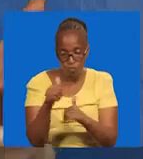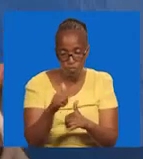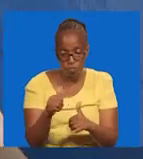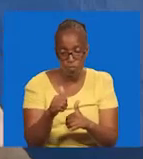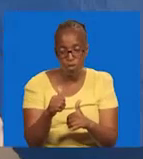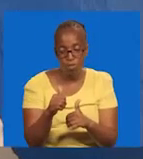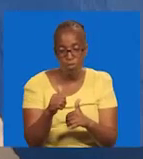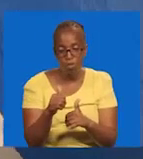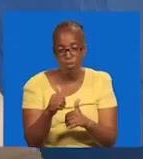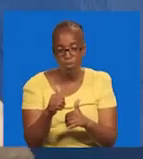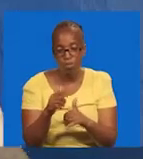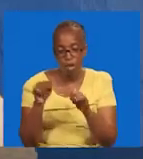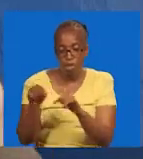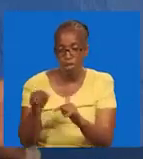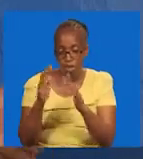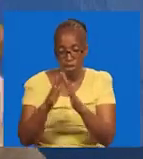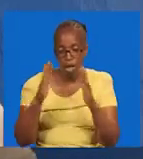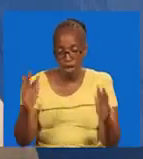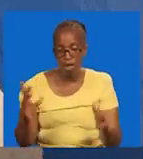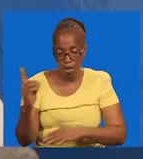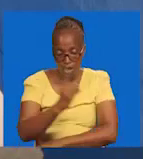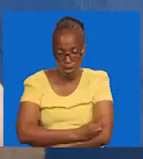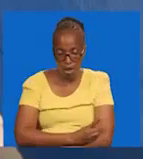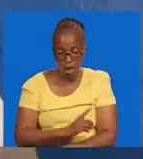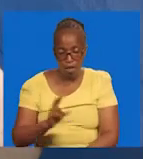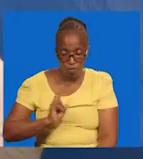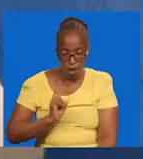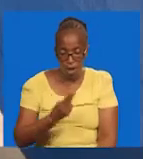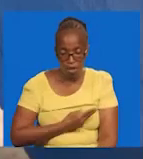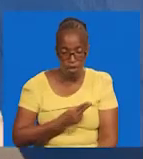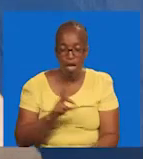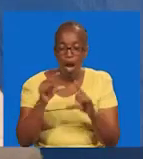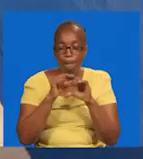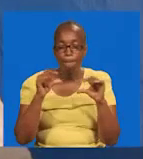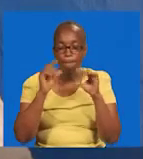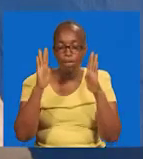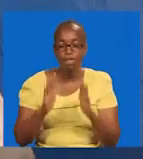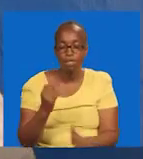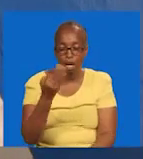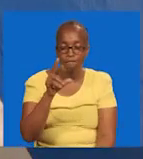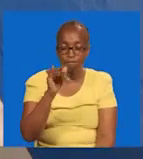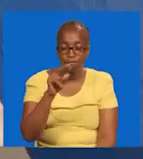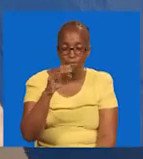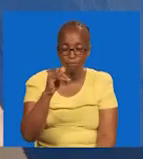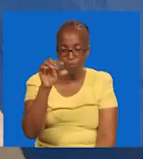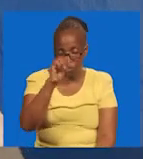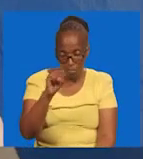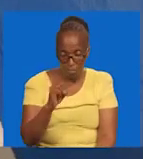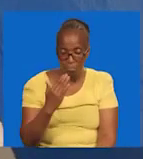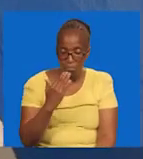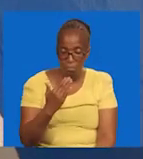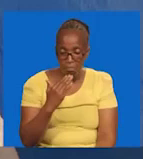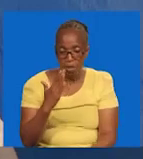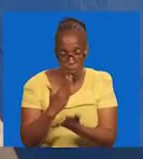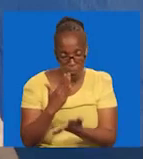kusherekea kufufuka kwa Yesu Kristo maana ni siku kubwa kwetu. Pastor Francis nishukurusi.